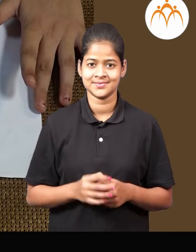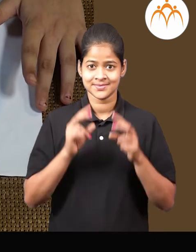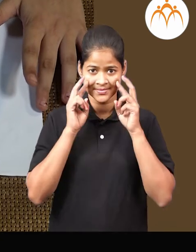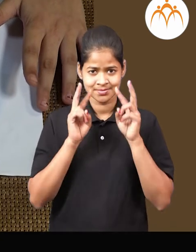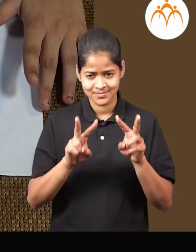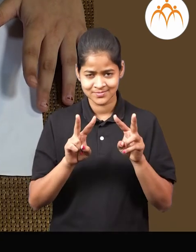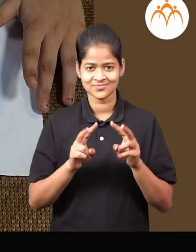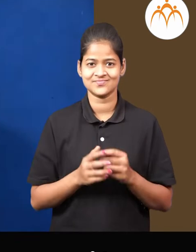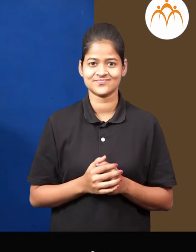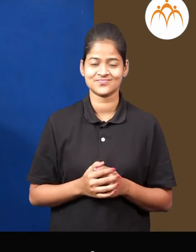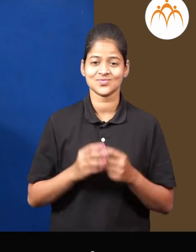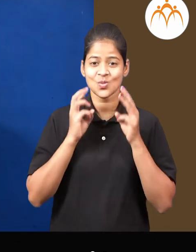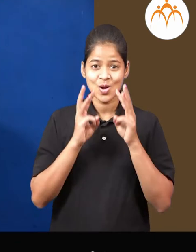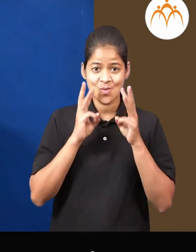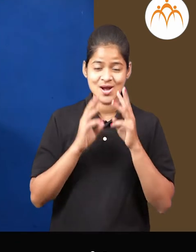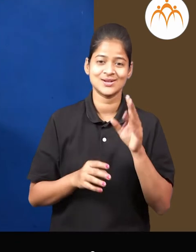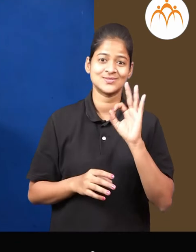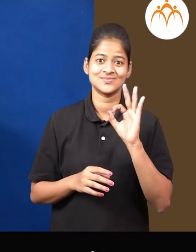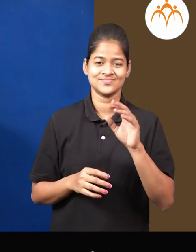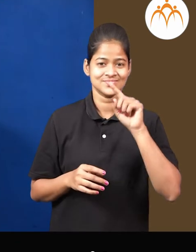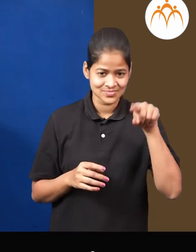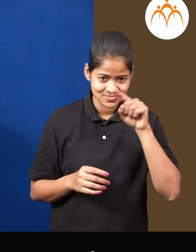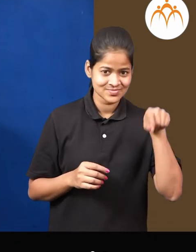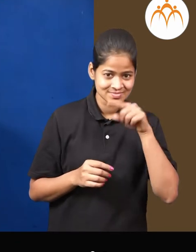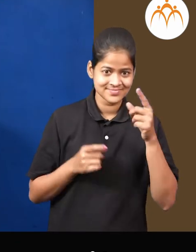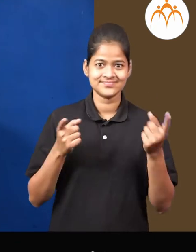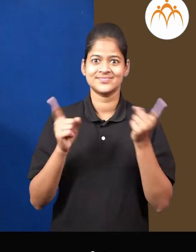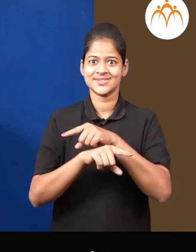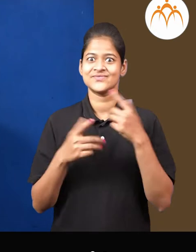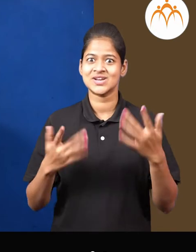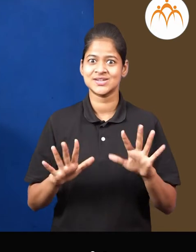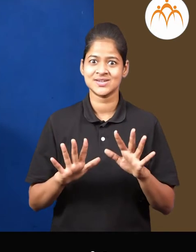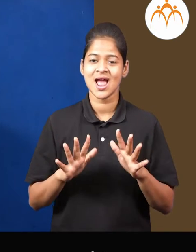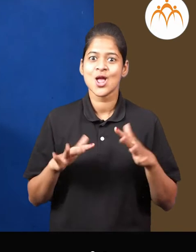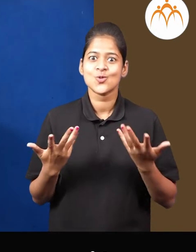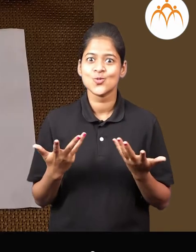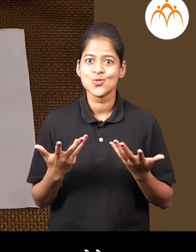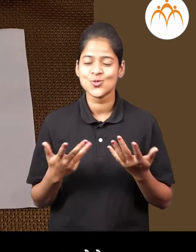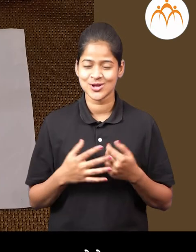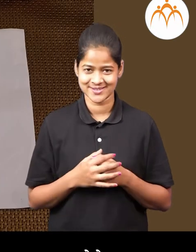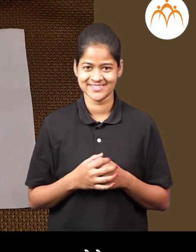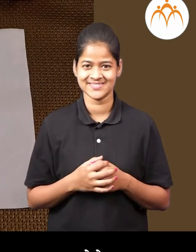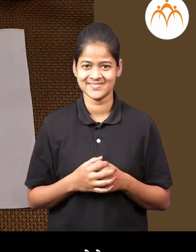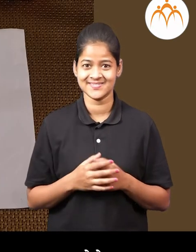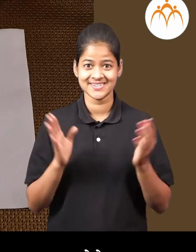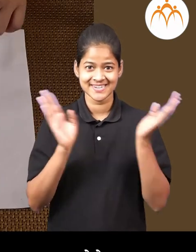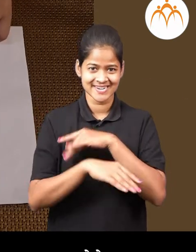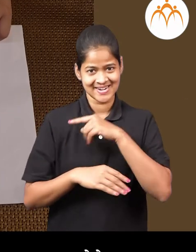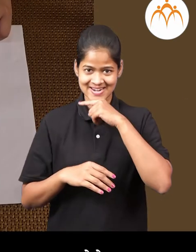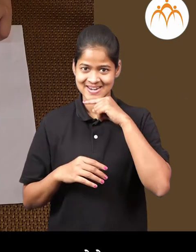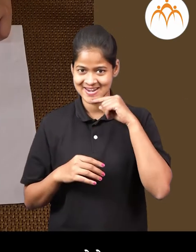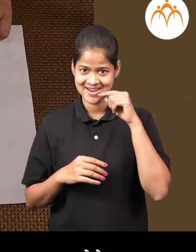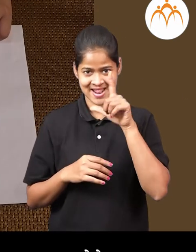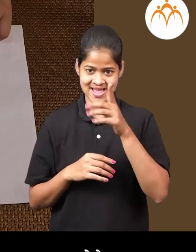वाव किती चान वर्टूल आननी जागा कशी काय बदल्ली आधी